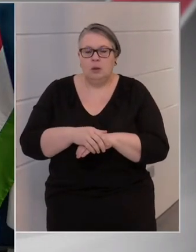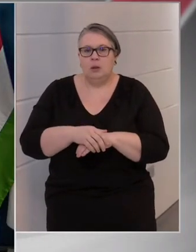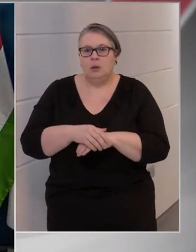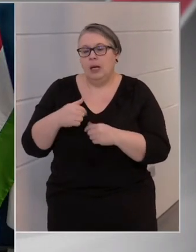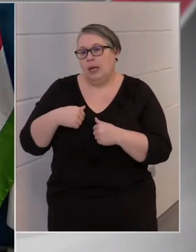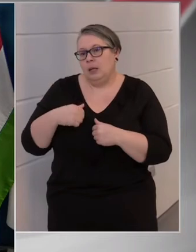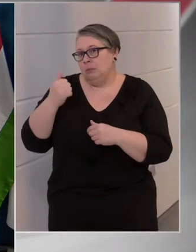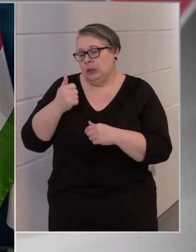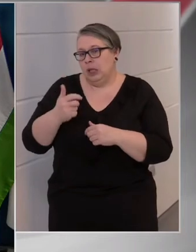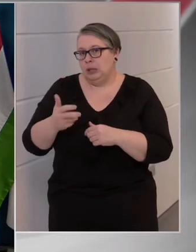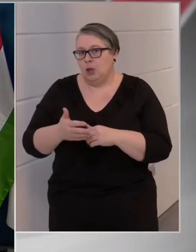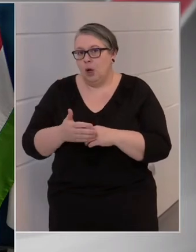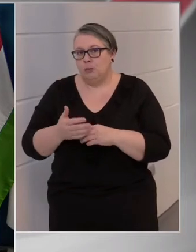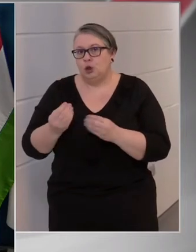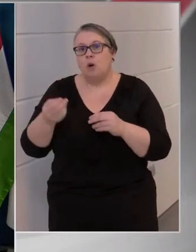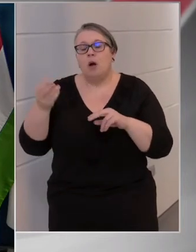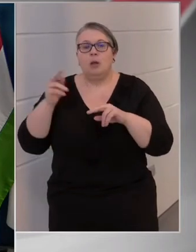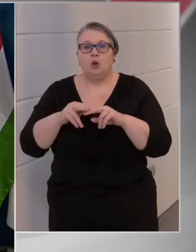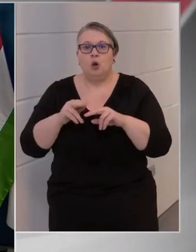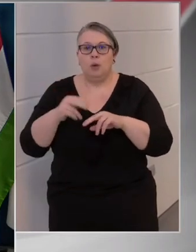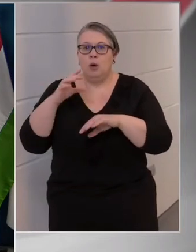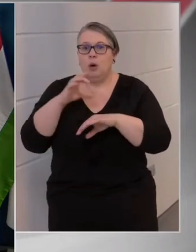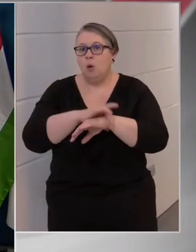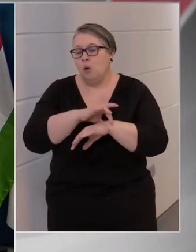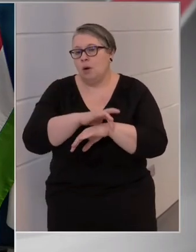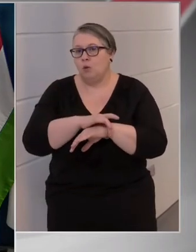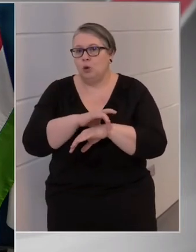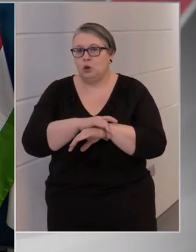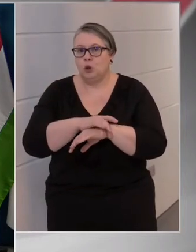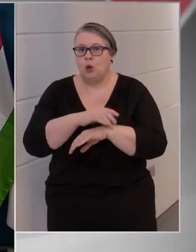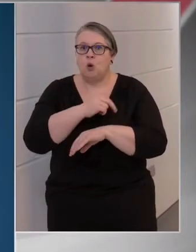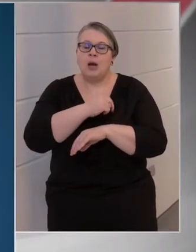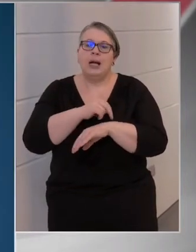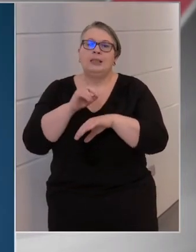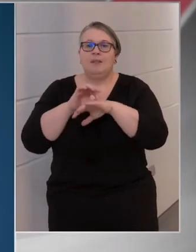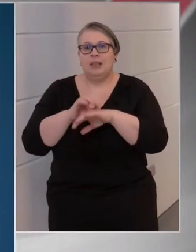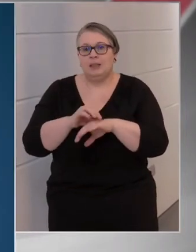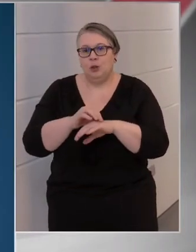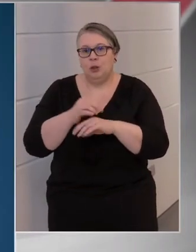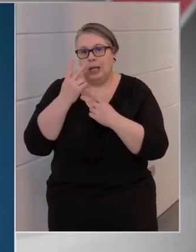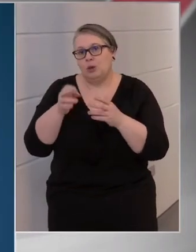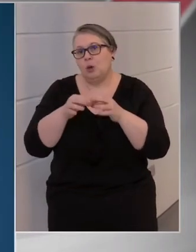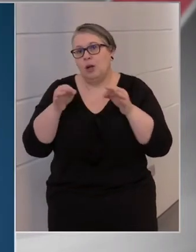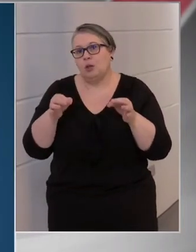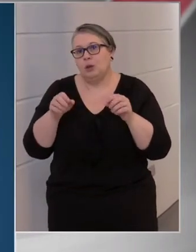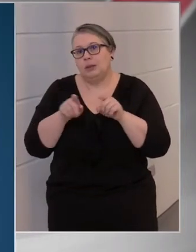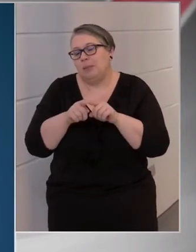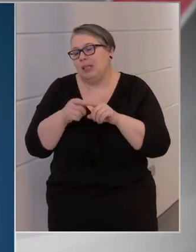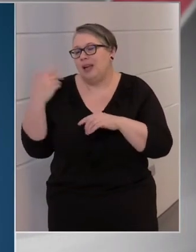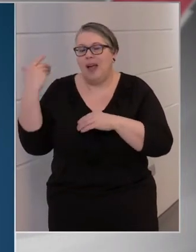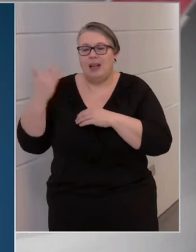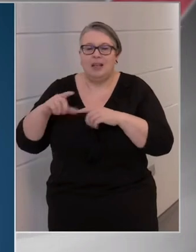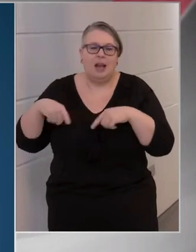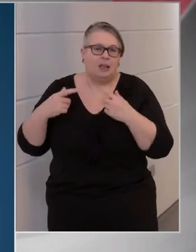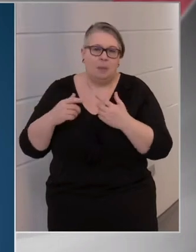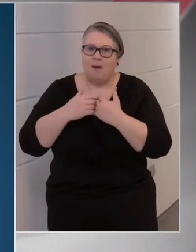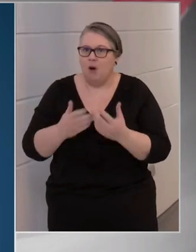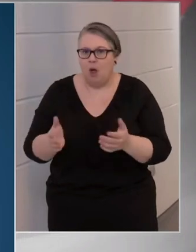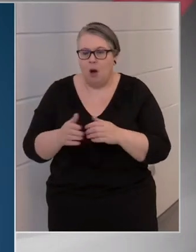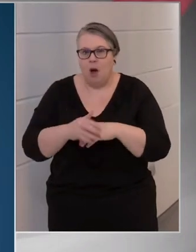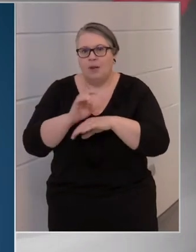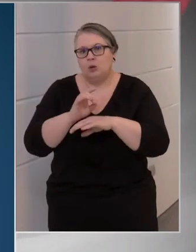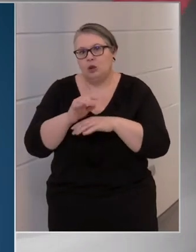sokkal több orvost, kórházi vezetőt látok nyilatkozni, mint életemben valaha, ami vírus